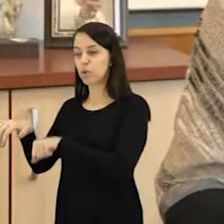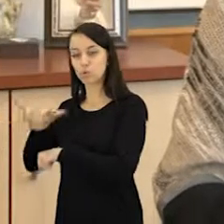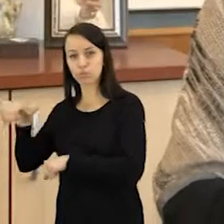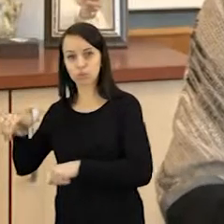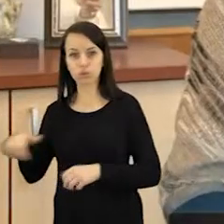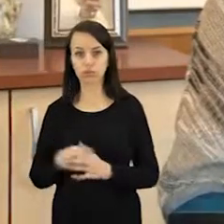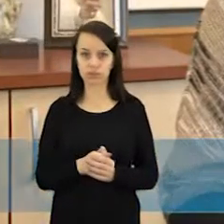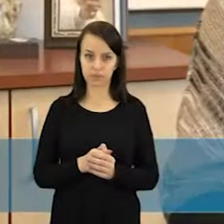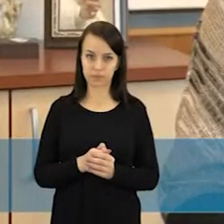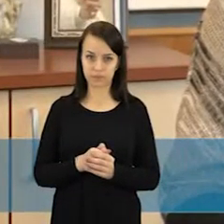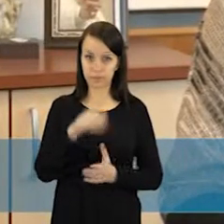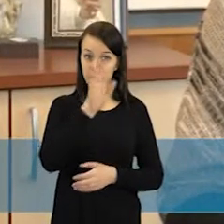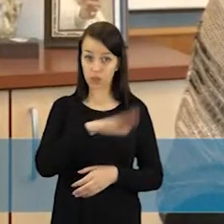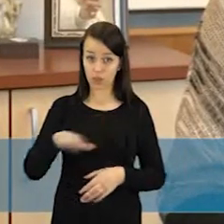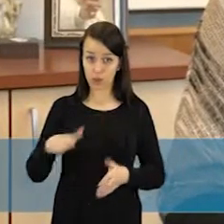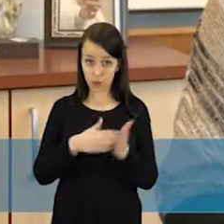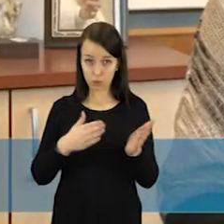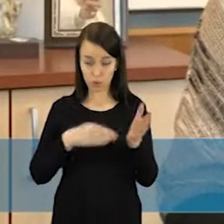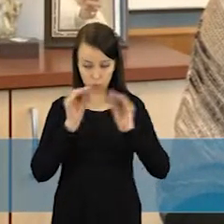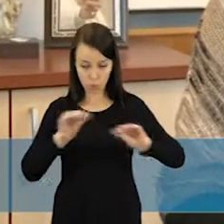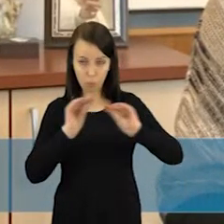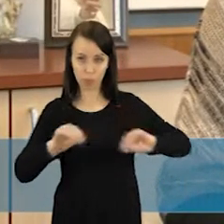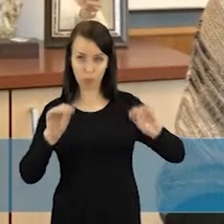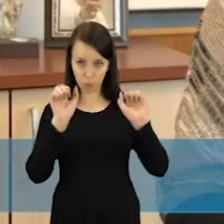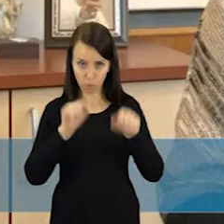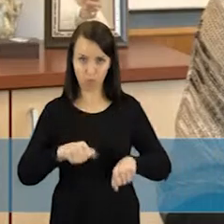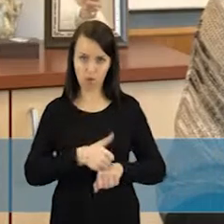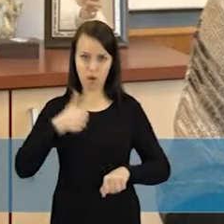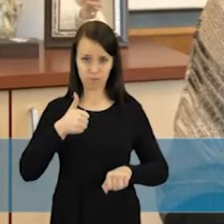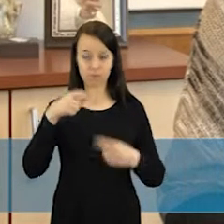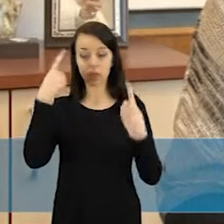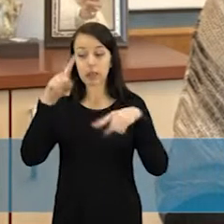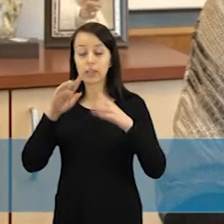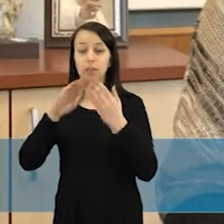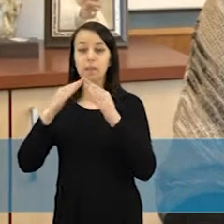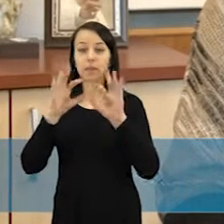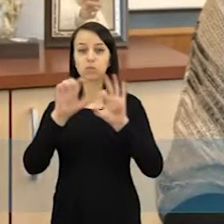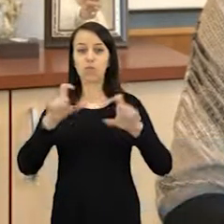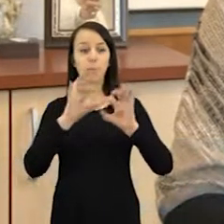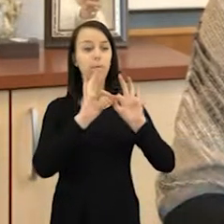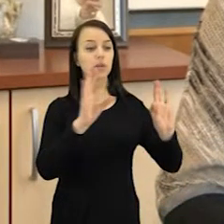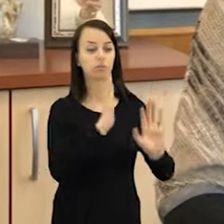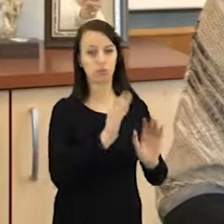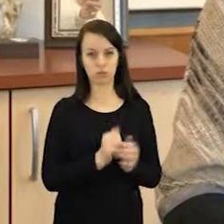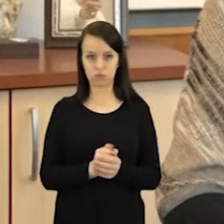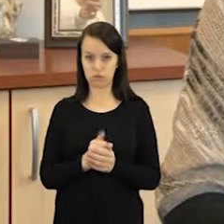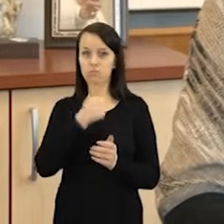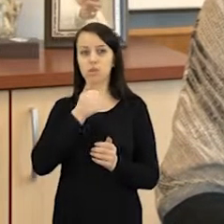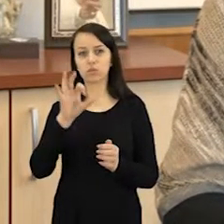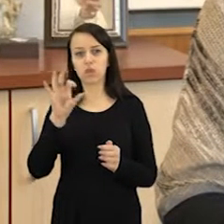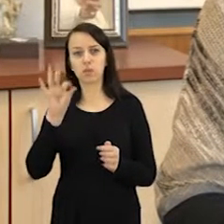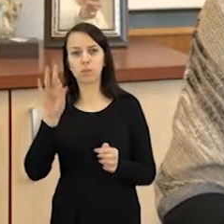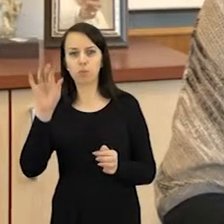Mes garantuodami vaikams tęstinumą augdymo, mes tikrai pasiūlysime pro gimnazijas ir galimybę klasėj su visam mokytojai išėjti,